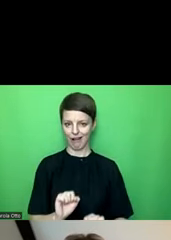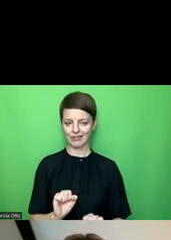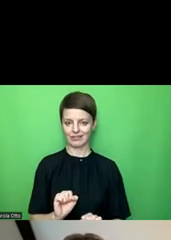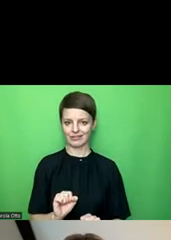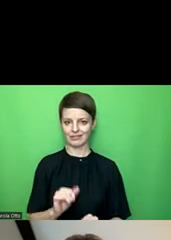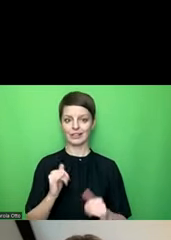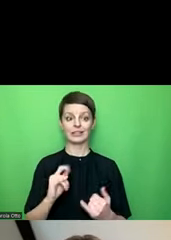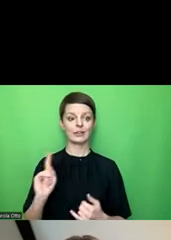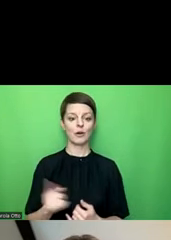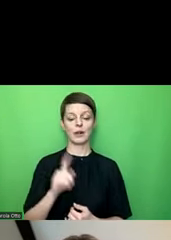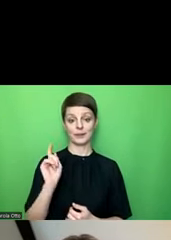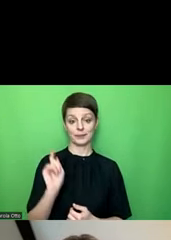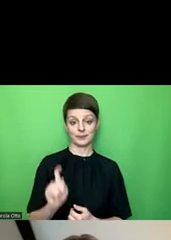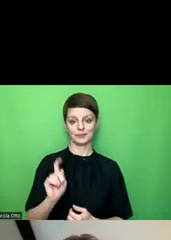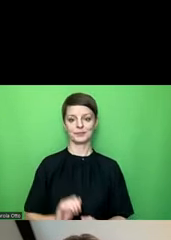Screenreader an.